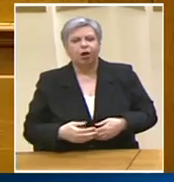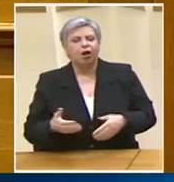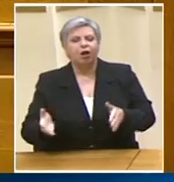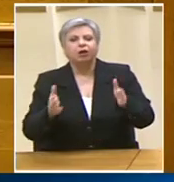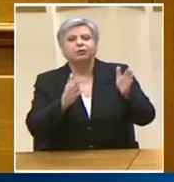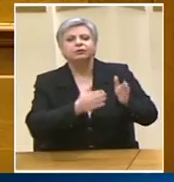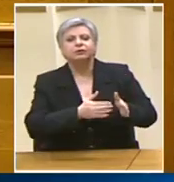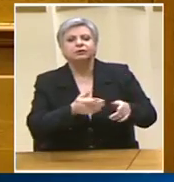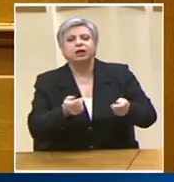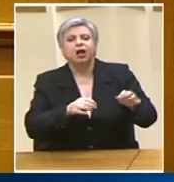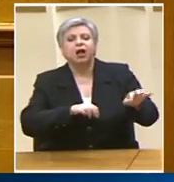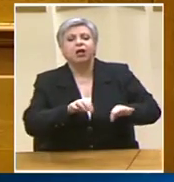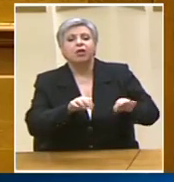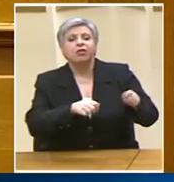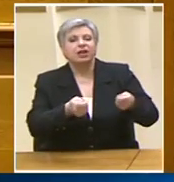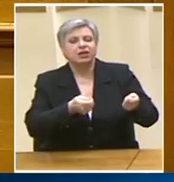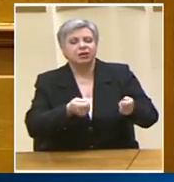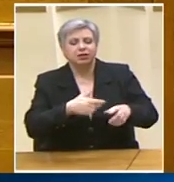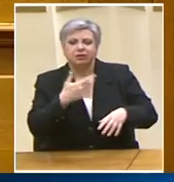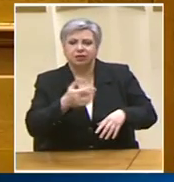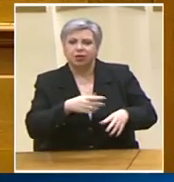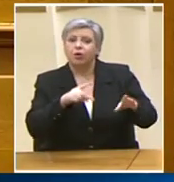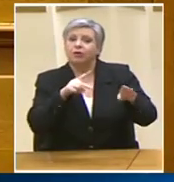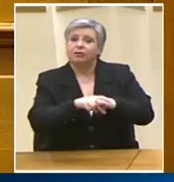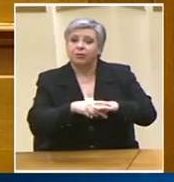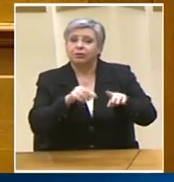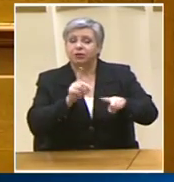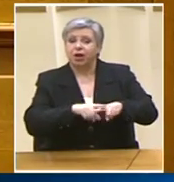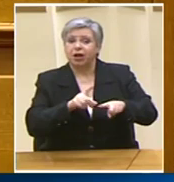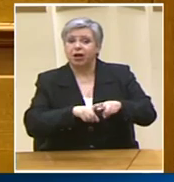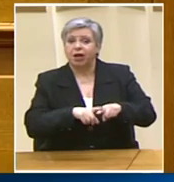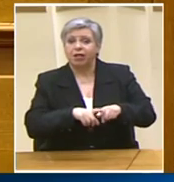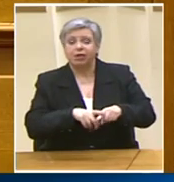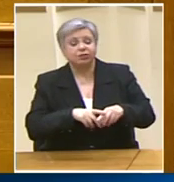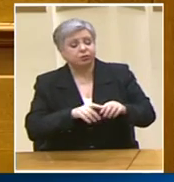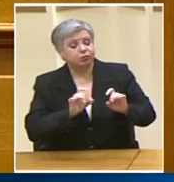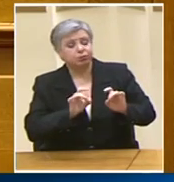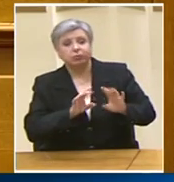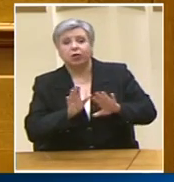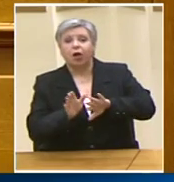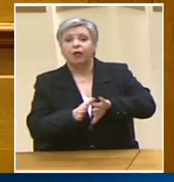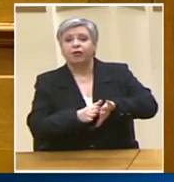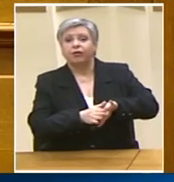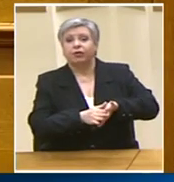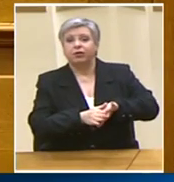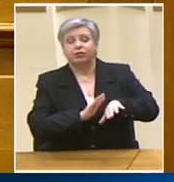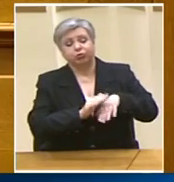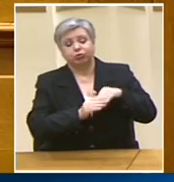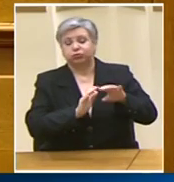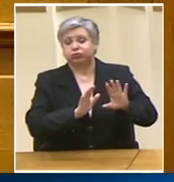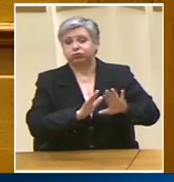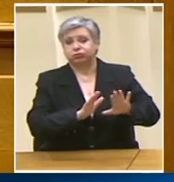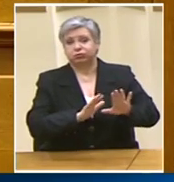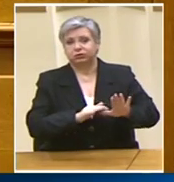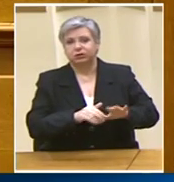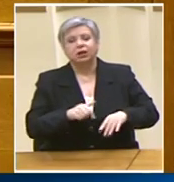αλήθεια δεν είναι σημαντικός θεσμός η Τράπεζα της Ελλάδας δεν είναι η ανεξάρτητη αρχή είναι η Τράπεζα της